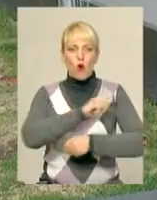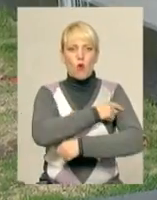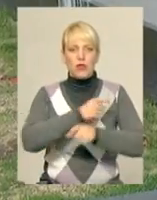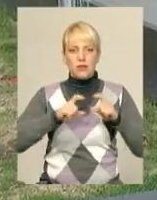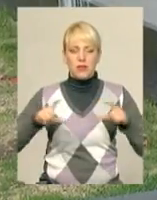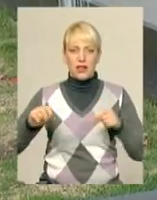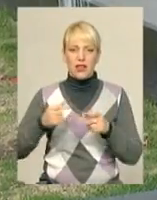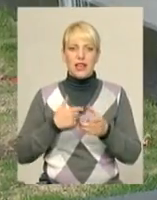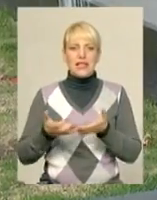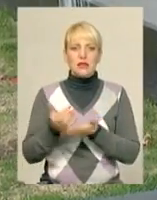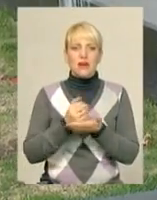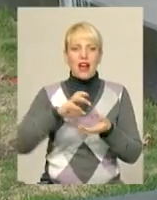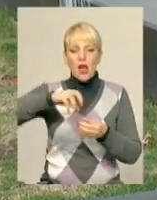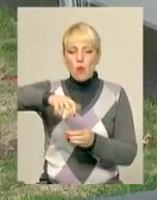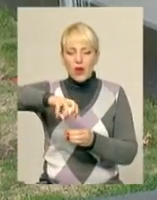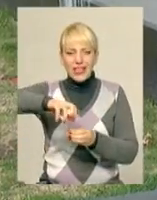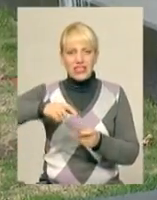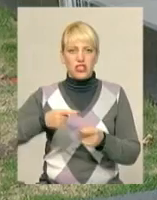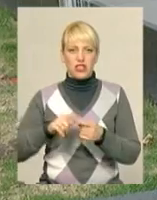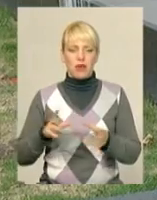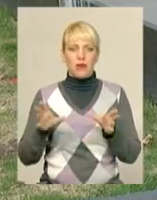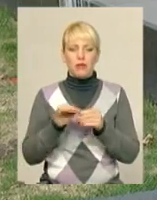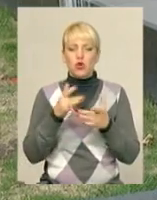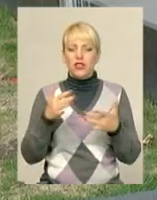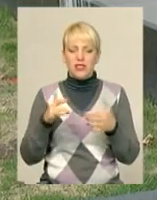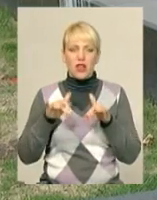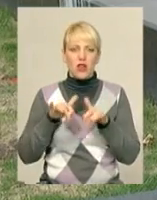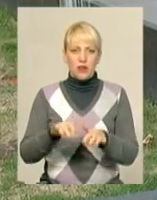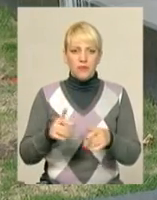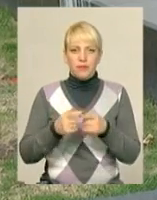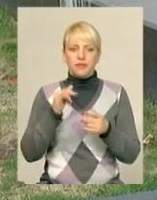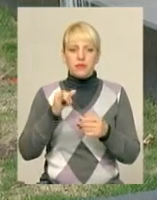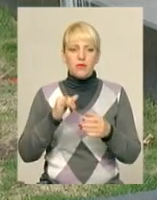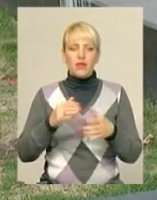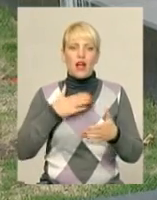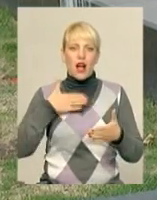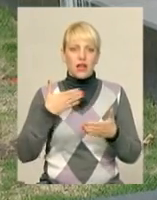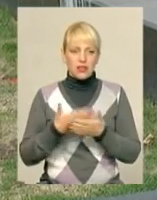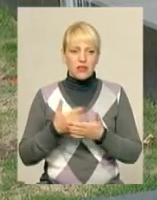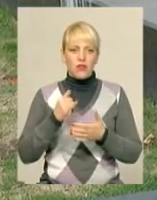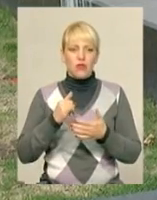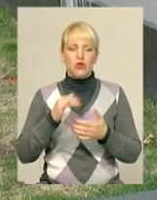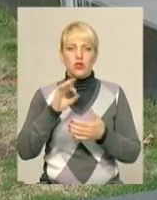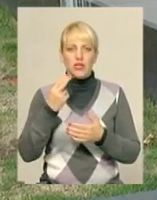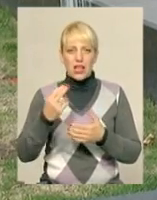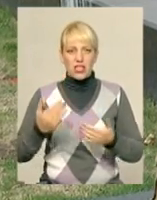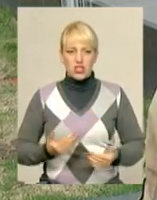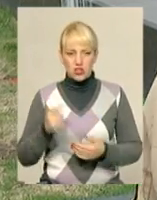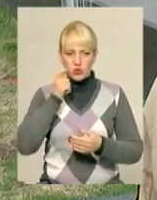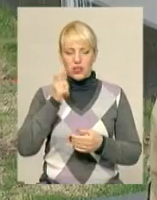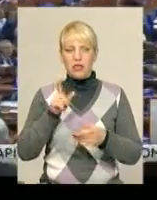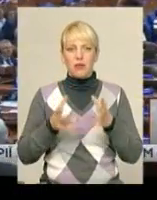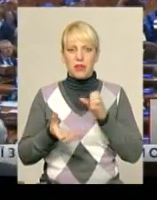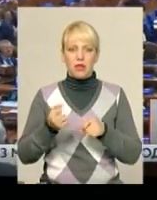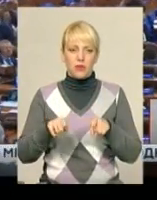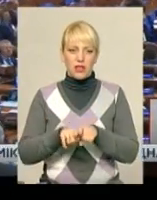приєднуємося до інших організацій по збору коштів. Організація дуже активно приймає роботу в соціальному житті країни, в тому числі і підтримуємо такі